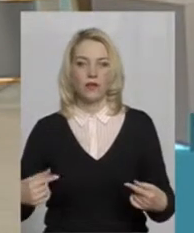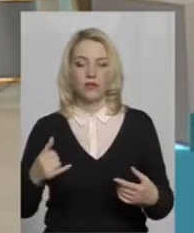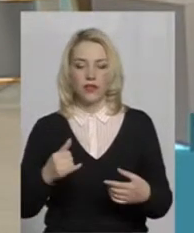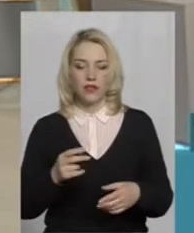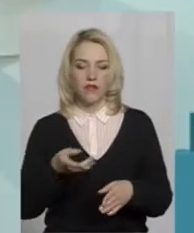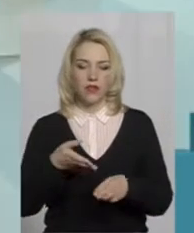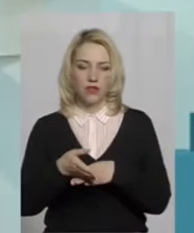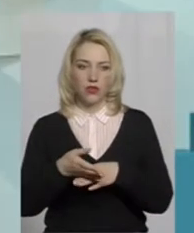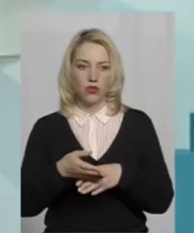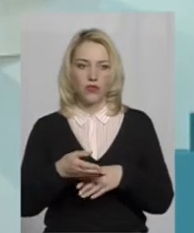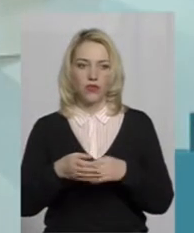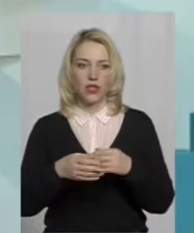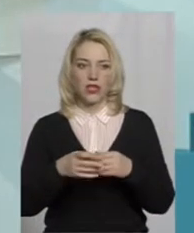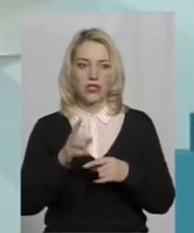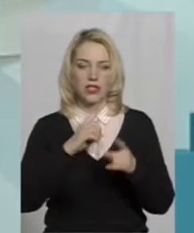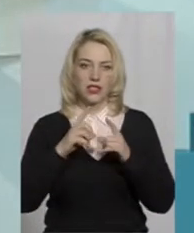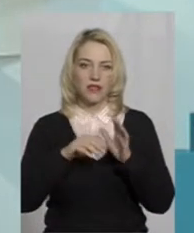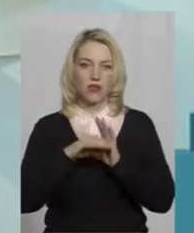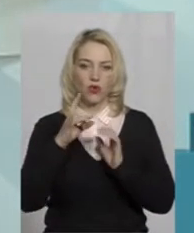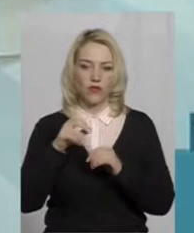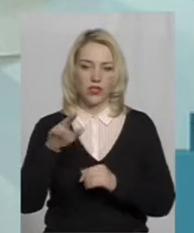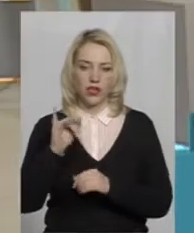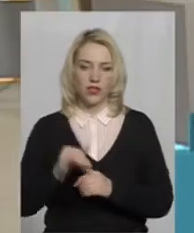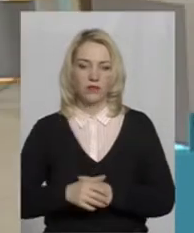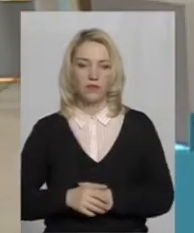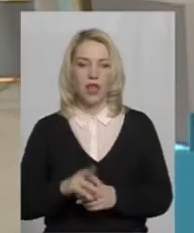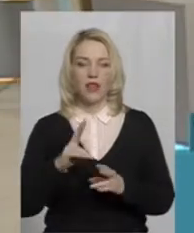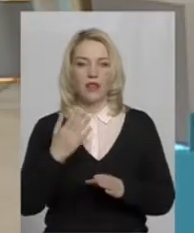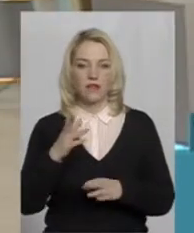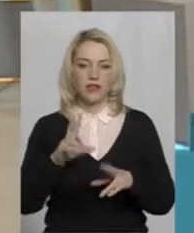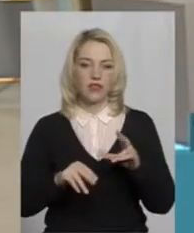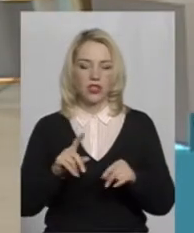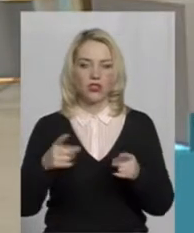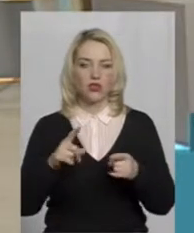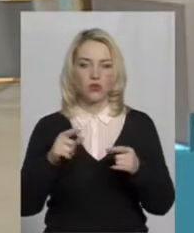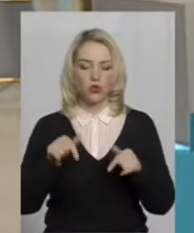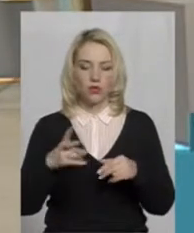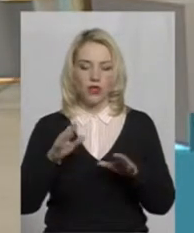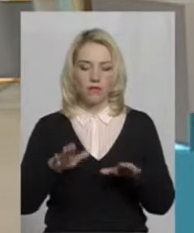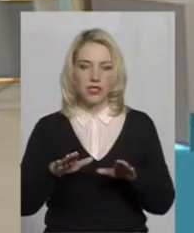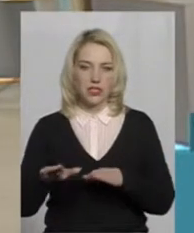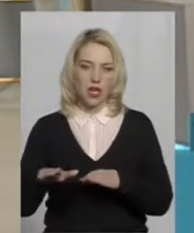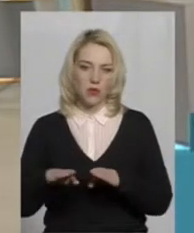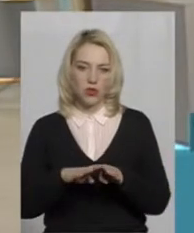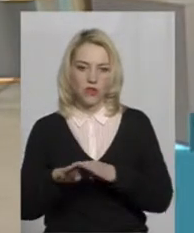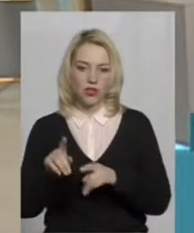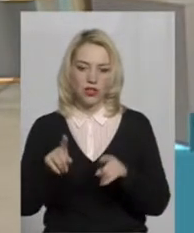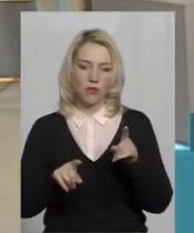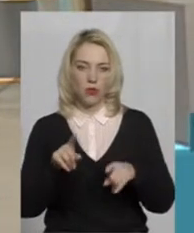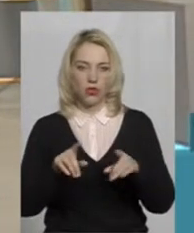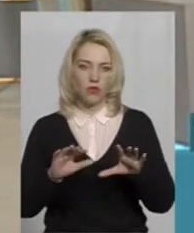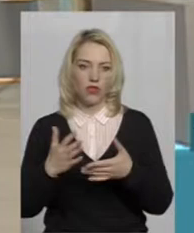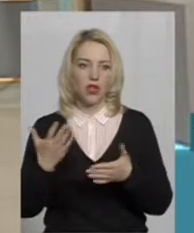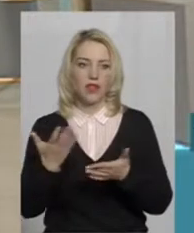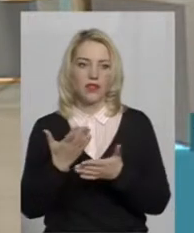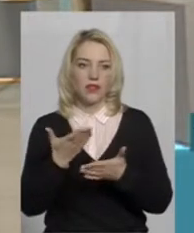відвідував засідання в Верховній Ради. А як вважаєте, чому тут, у нас на місцевому рівні, це такі поодинокі випадки, про які ми навіть